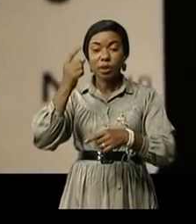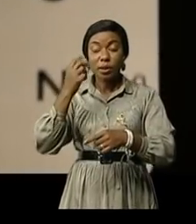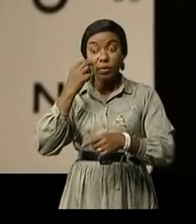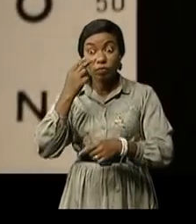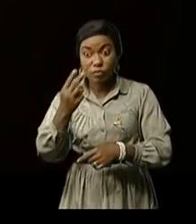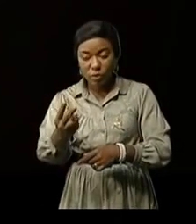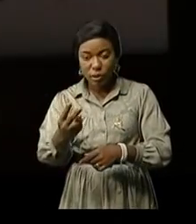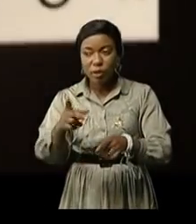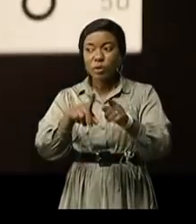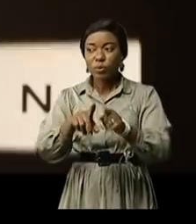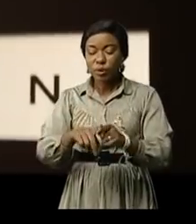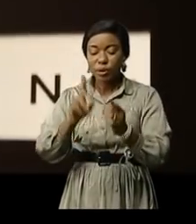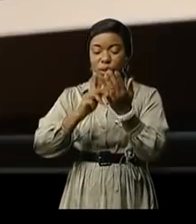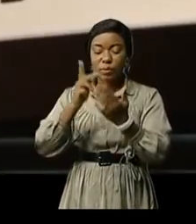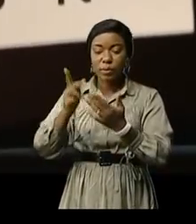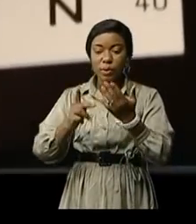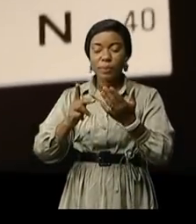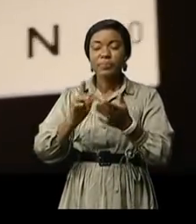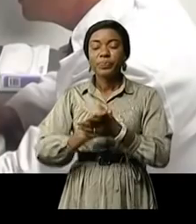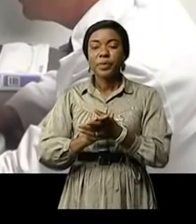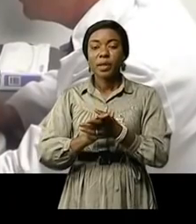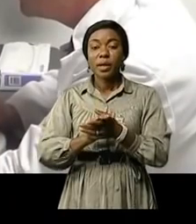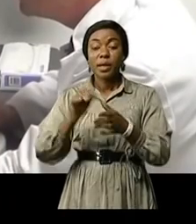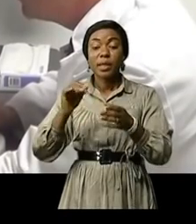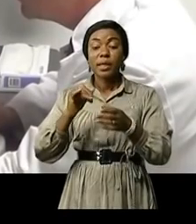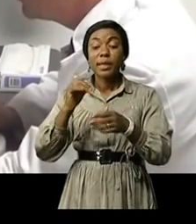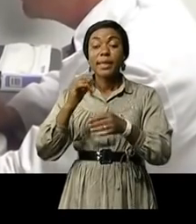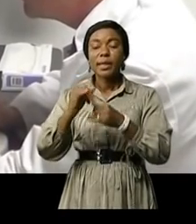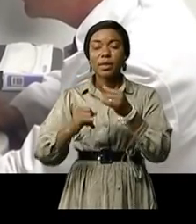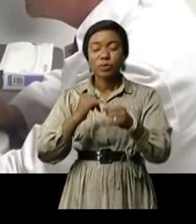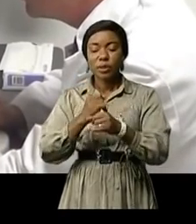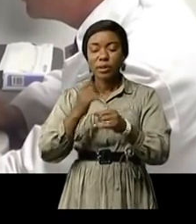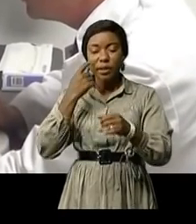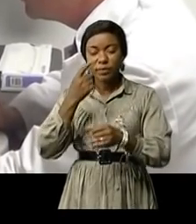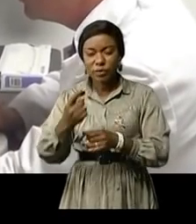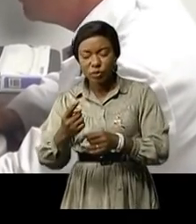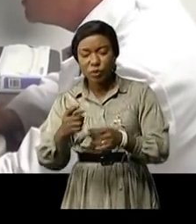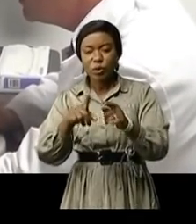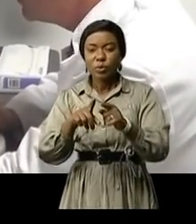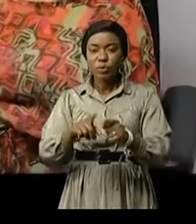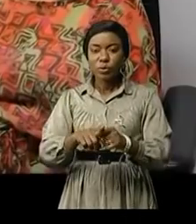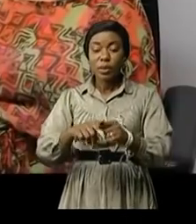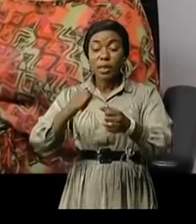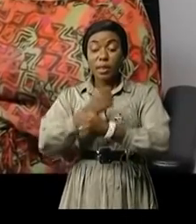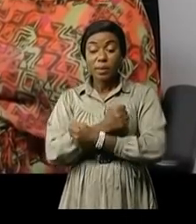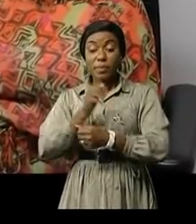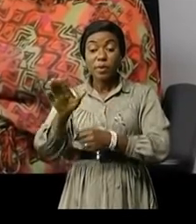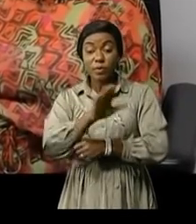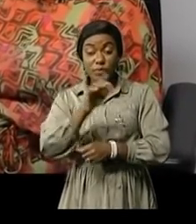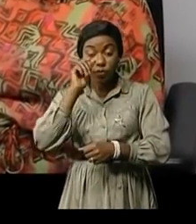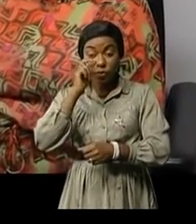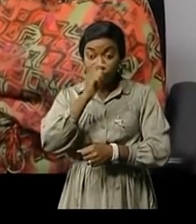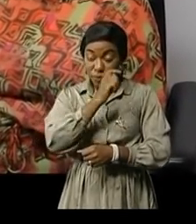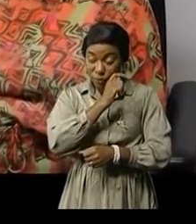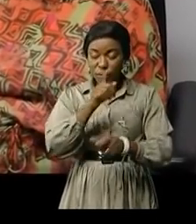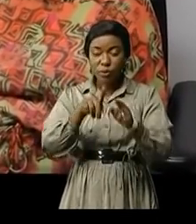national de la santé oculaire et de la vision a choisi comme thème de cette célébration Aimez vos yeux. Pour une meilleure prise en